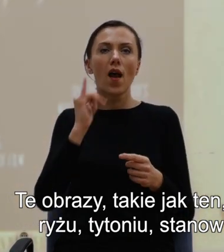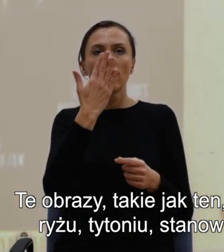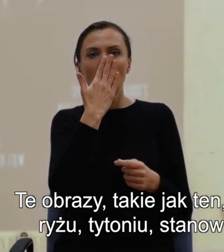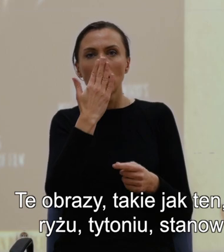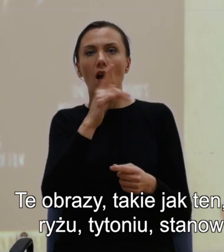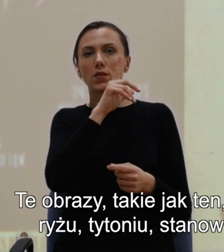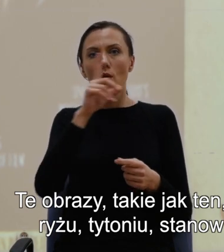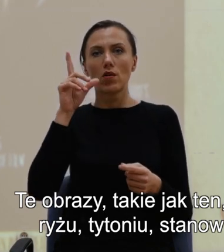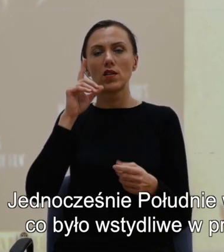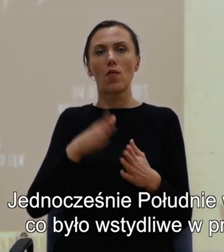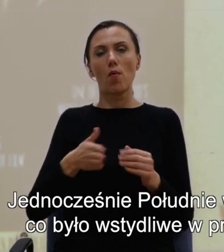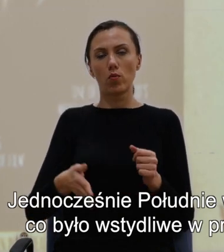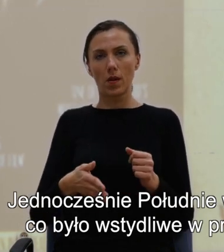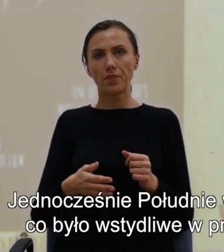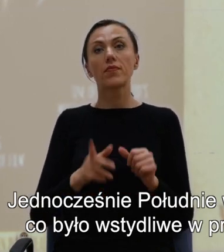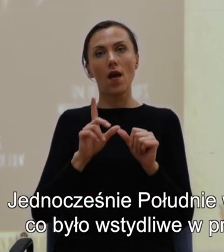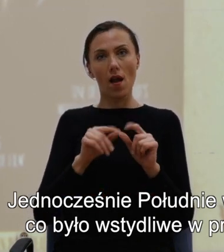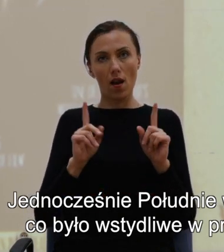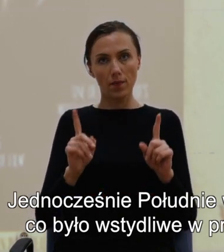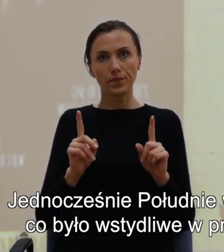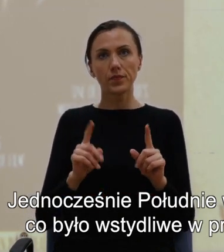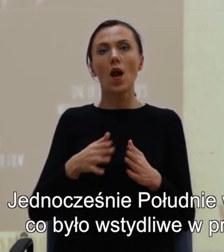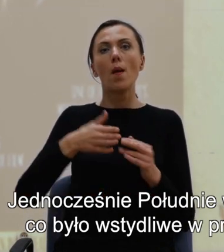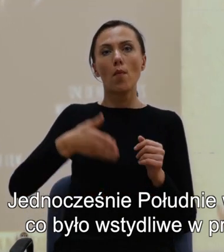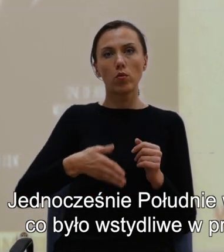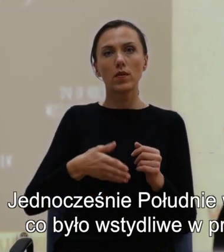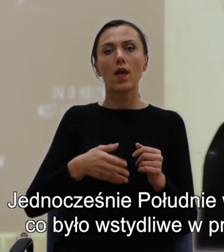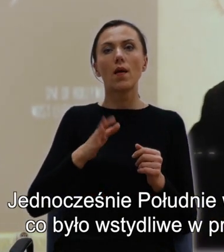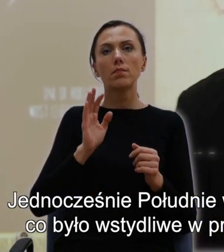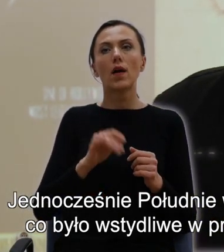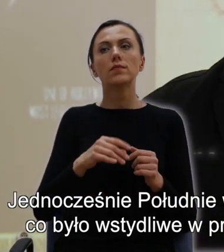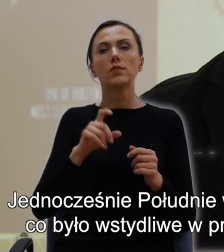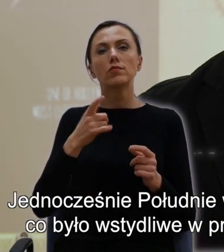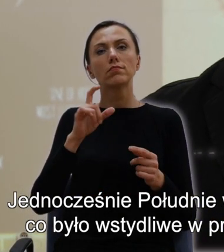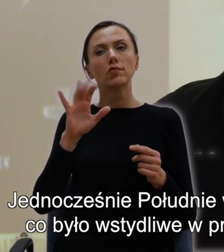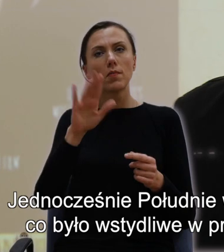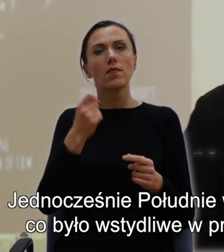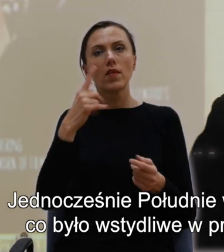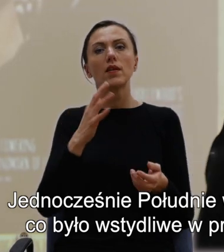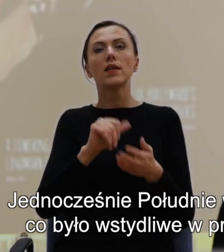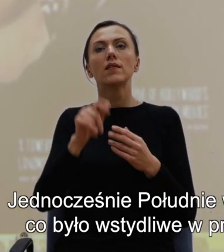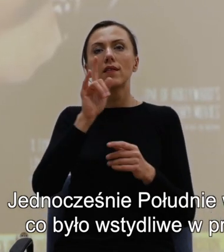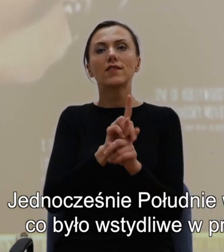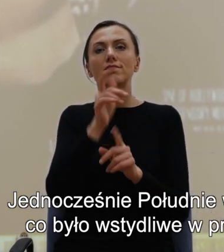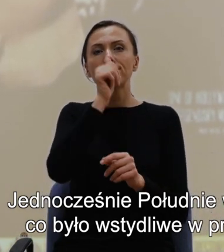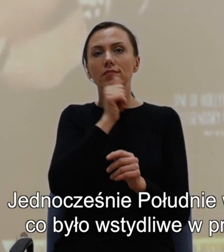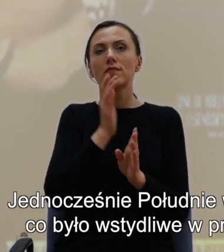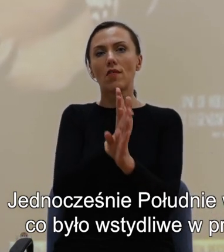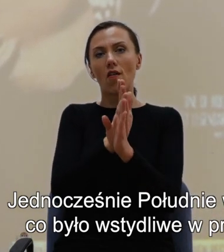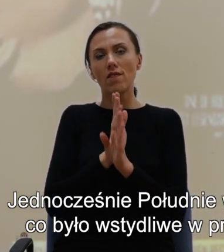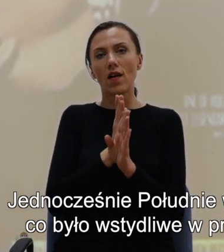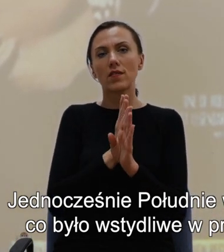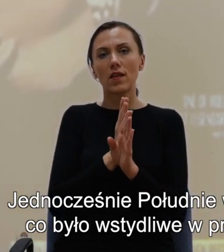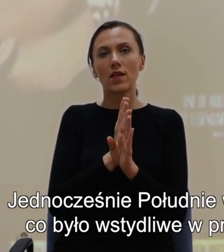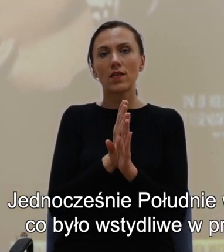społecznej południa. Jednocześnie południe wykształciło mechanizm zamiatania pod dywan tego,